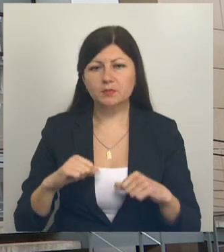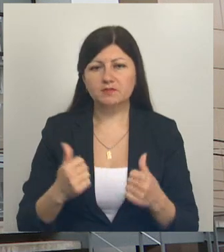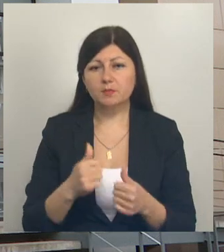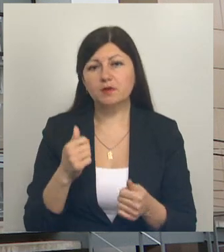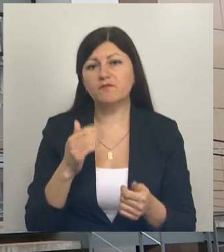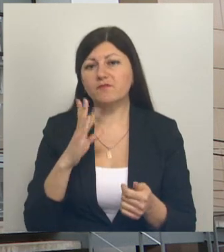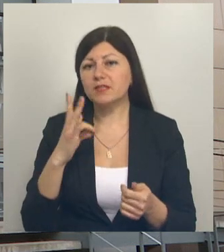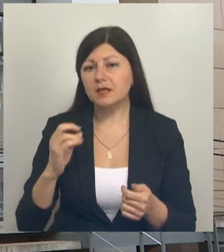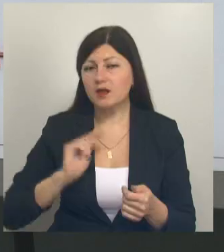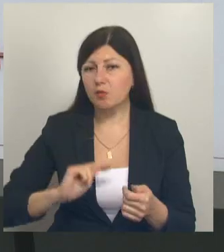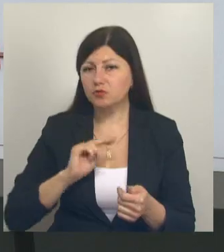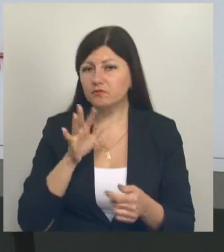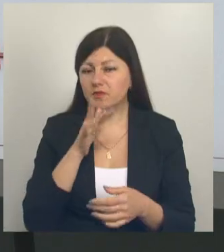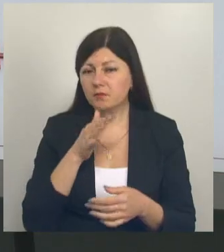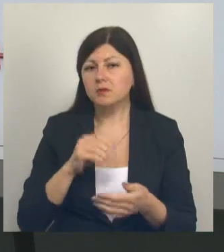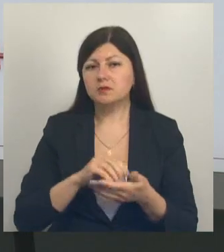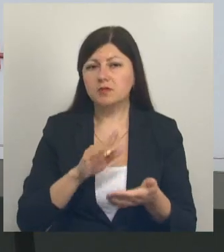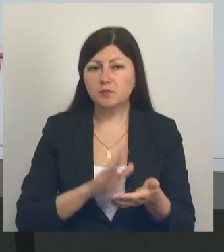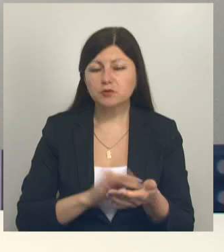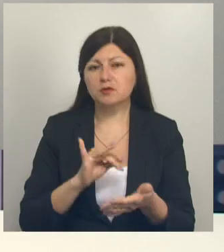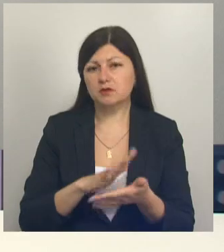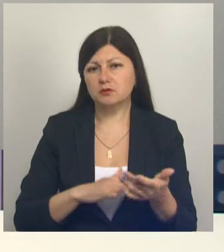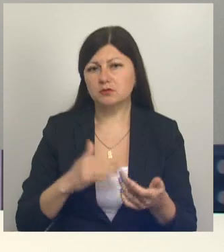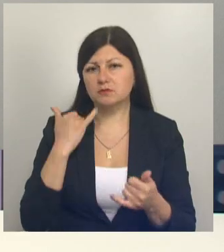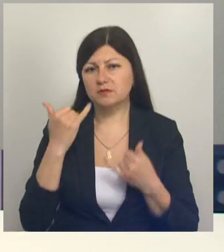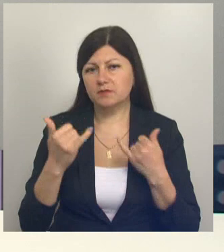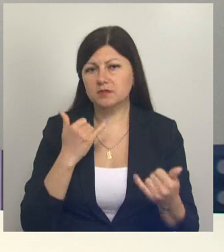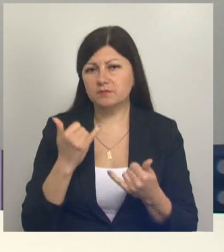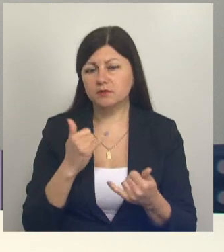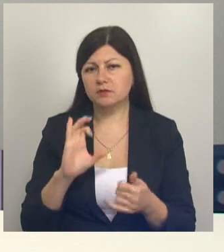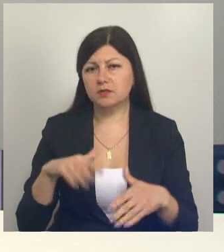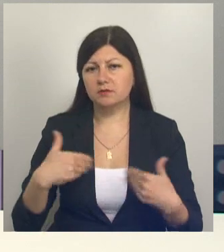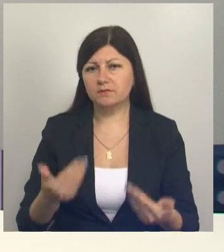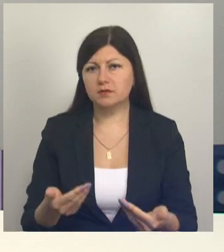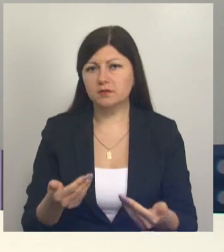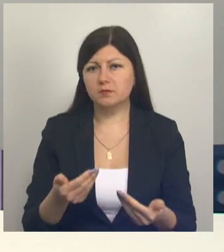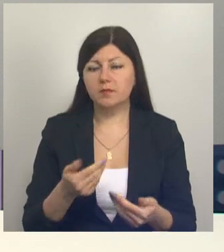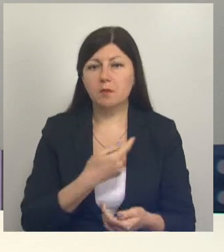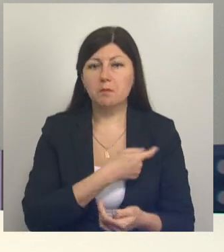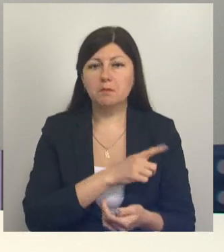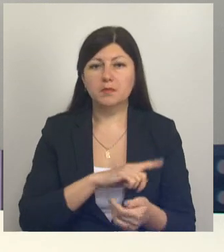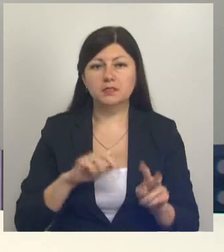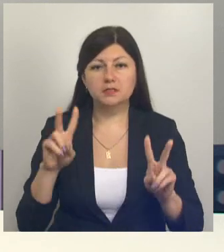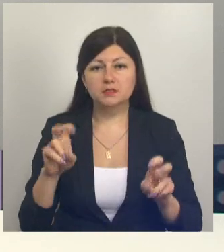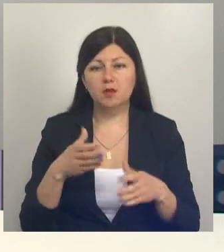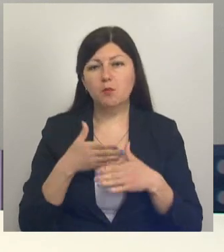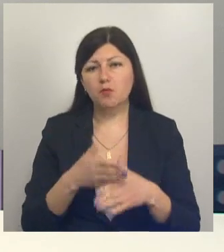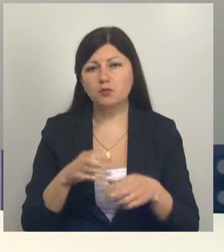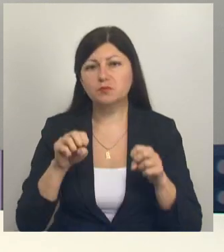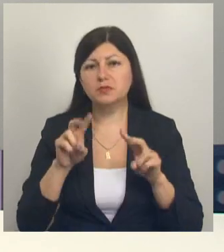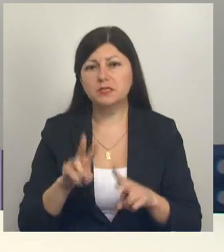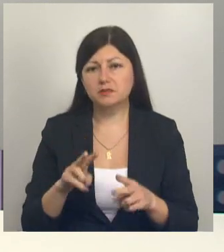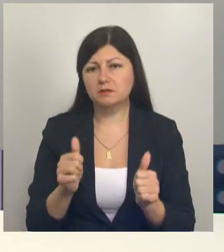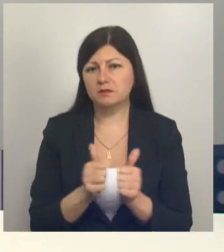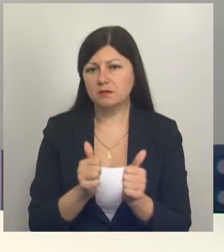времени записывают и после связываются с заявителями. Продолжим темой медицины. Помощь специалистов в